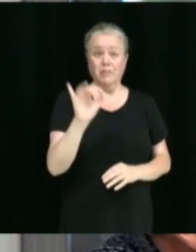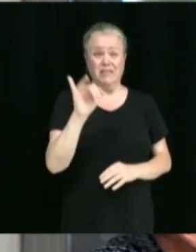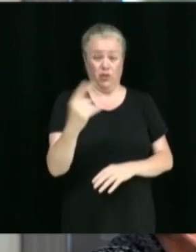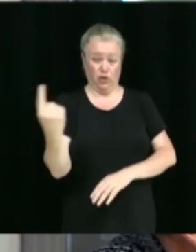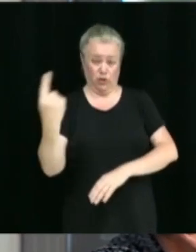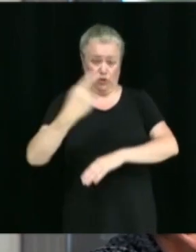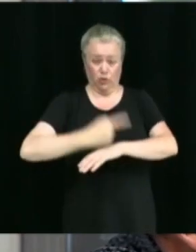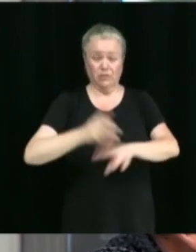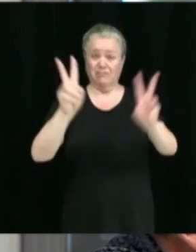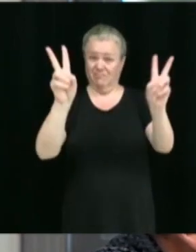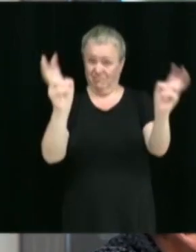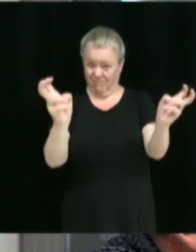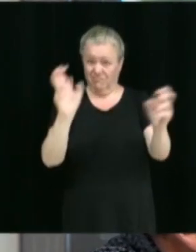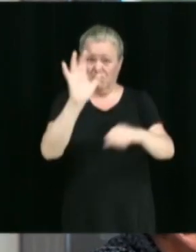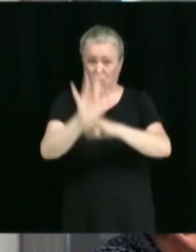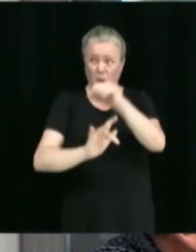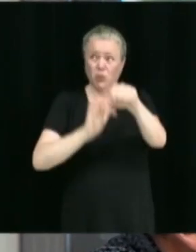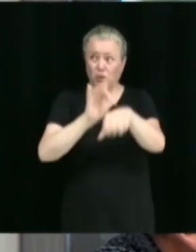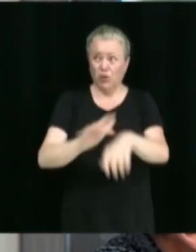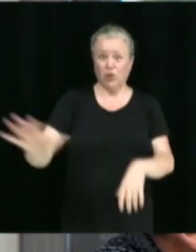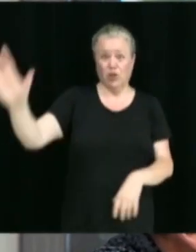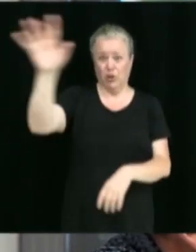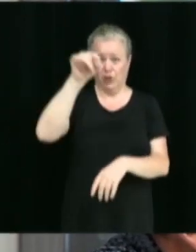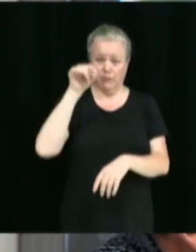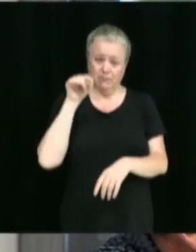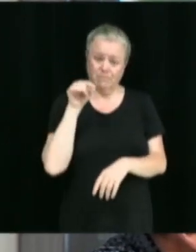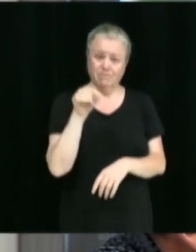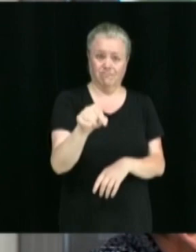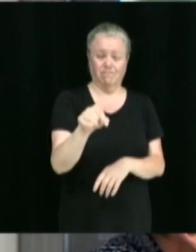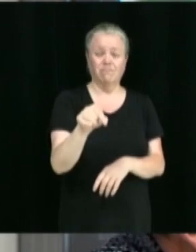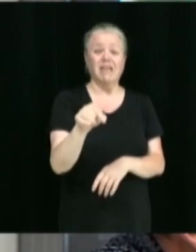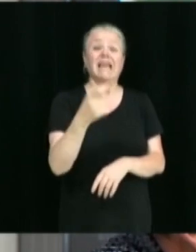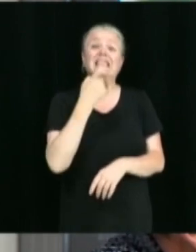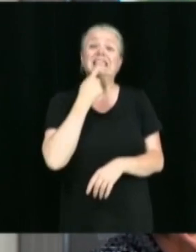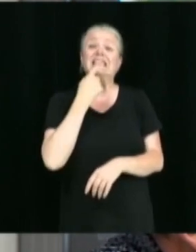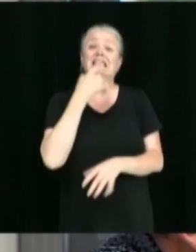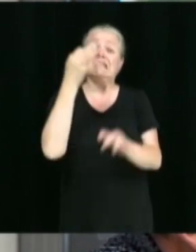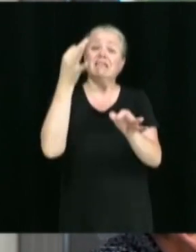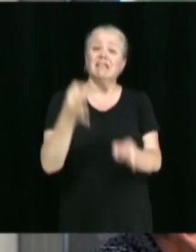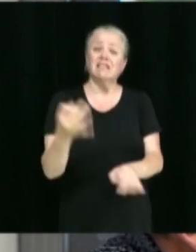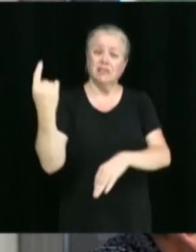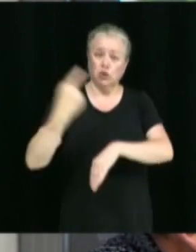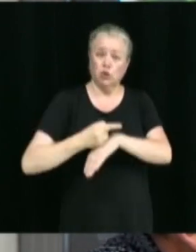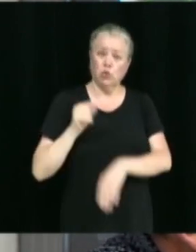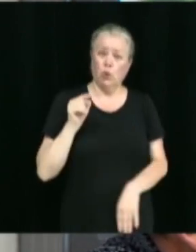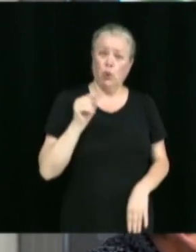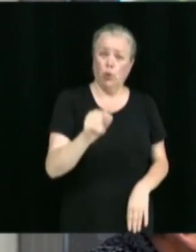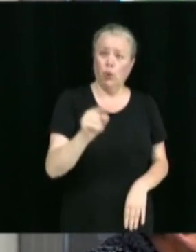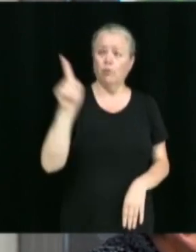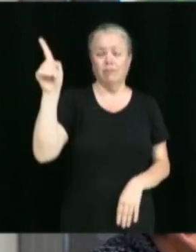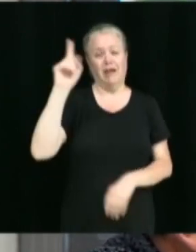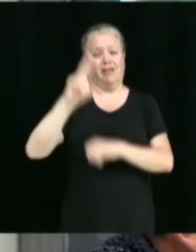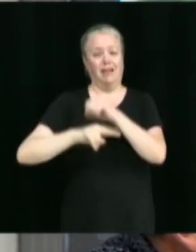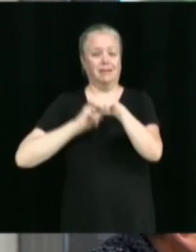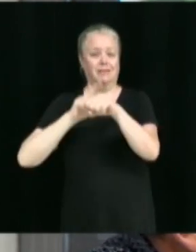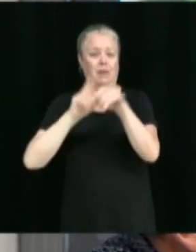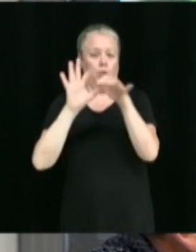lutte contre la maltraitance des personnes aînées désignées par les Nations unies depuis 2006,